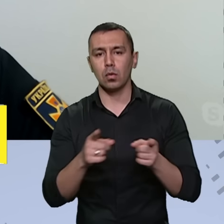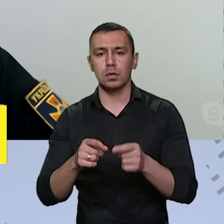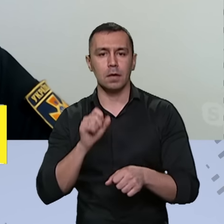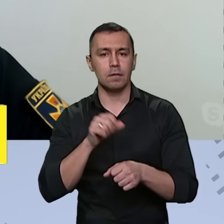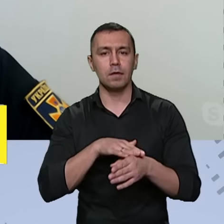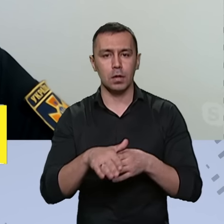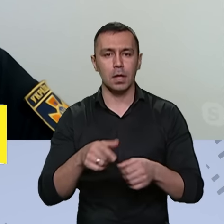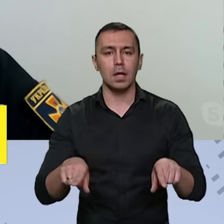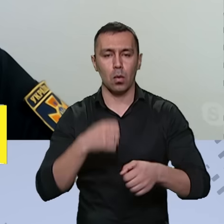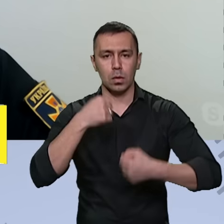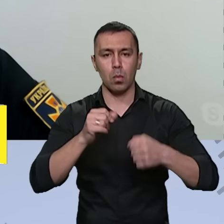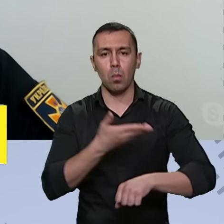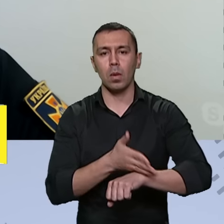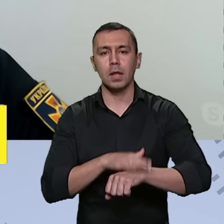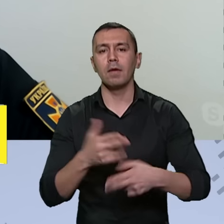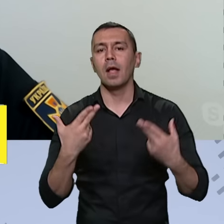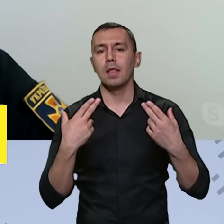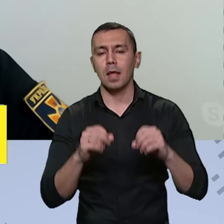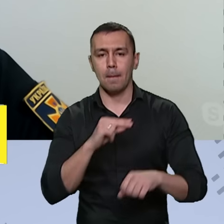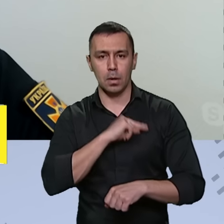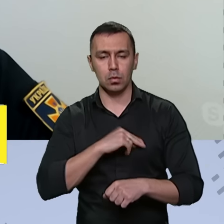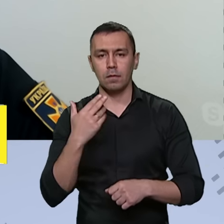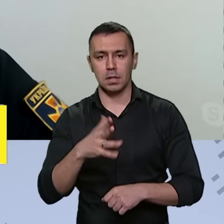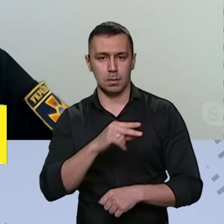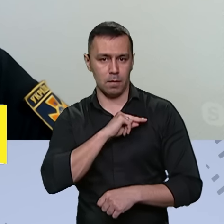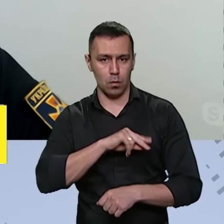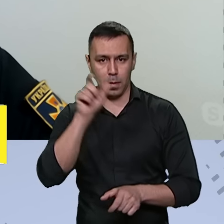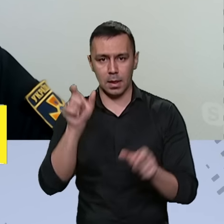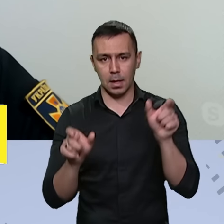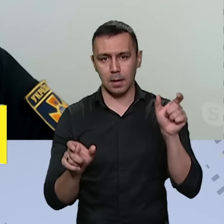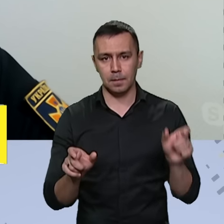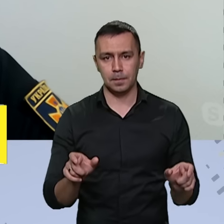завдання таких ударів по Полтаві, де працюють ваші співробітники?